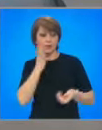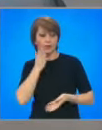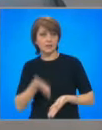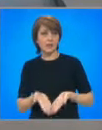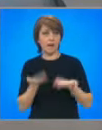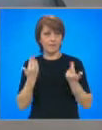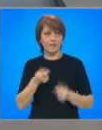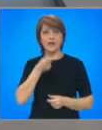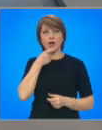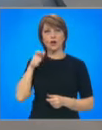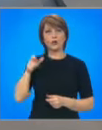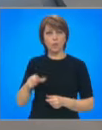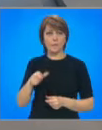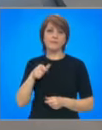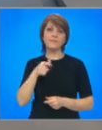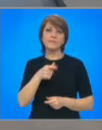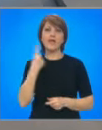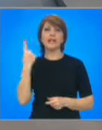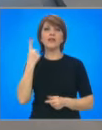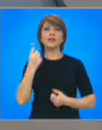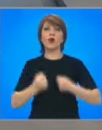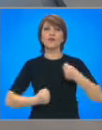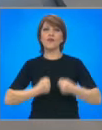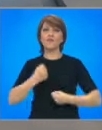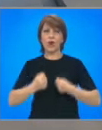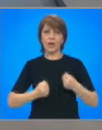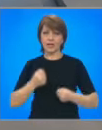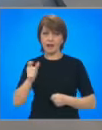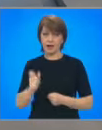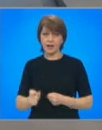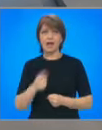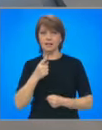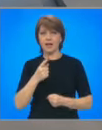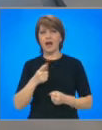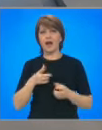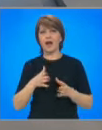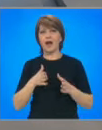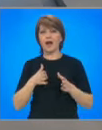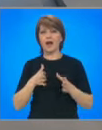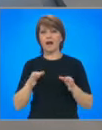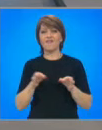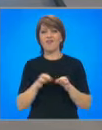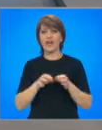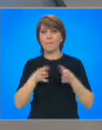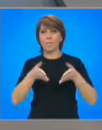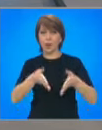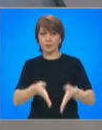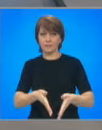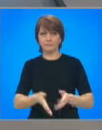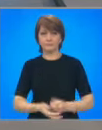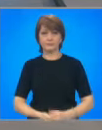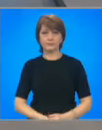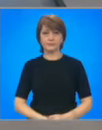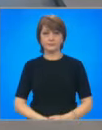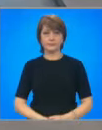Думи ексклюзивно запусвате и у нас на един от шофьорите на борда на горящия Ферибот. Всичко по темата следва и още в емисията.